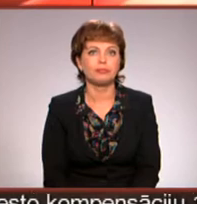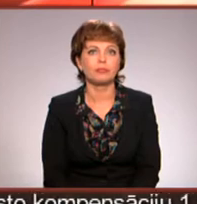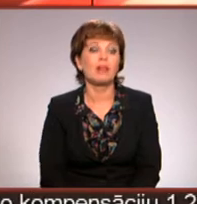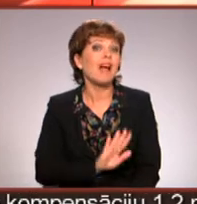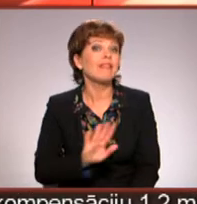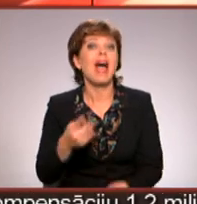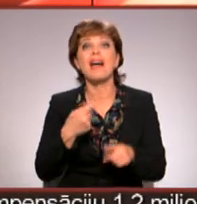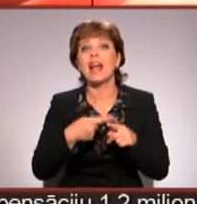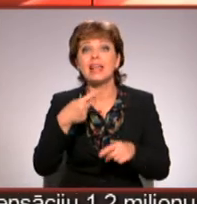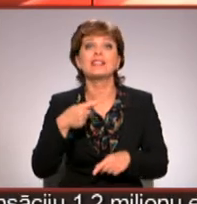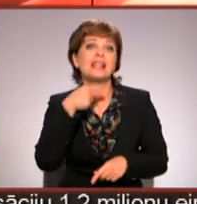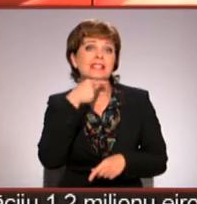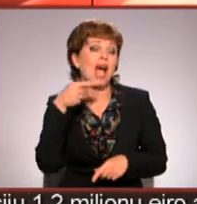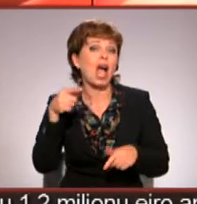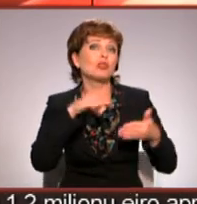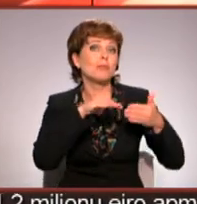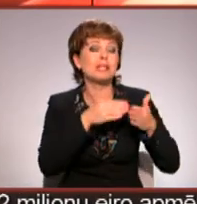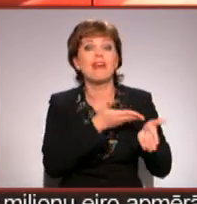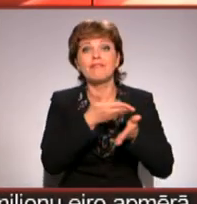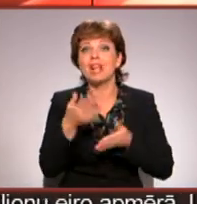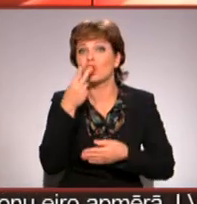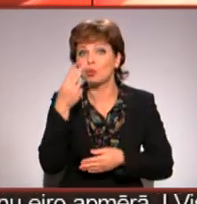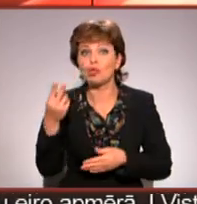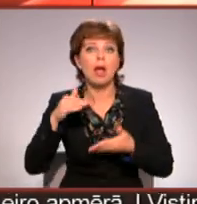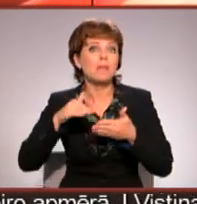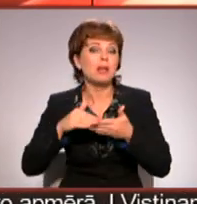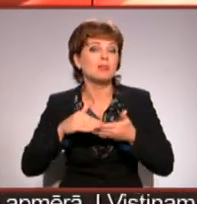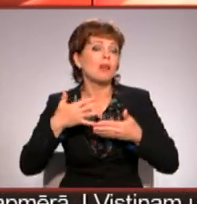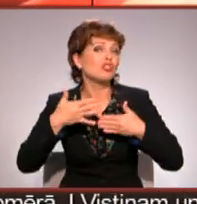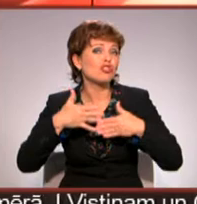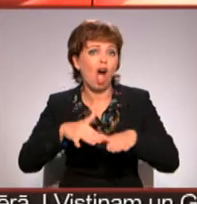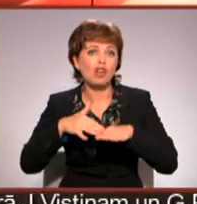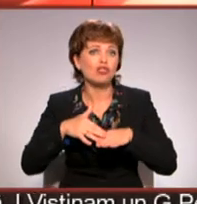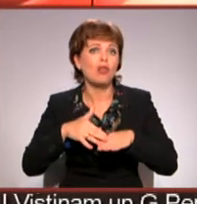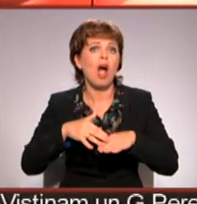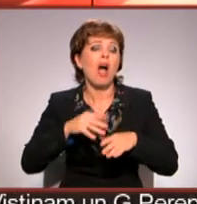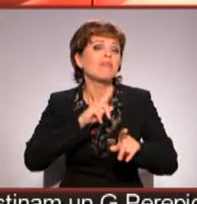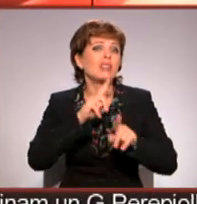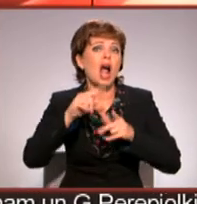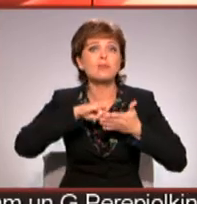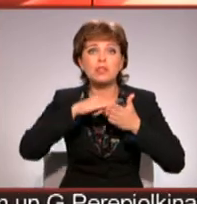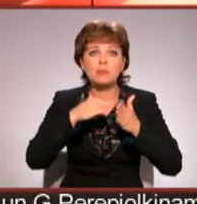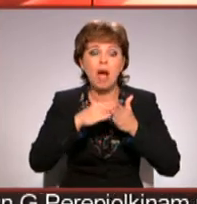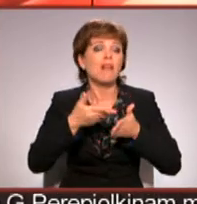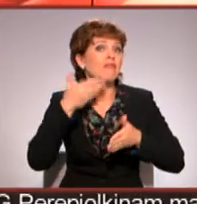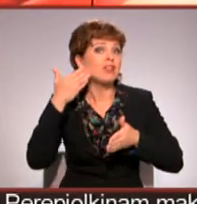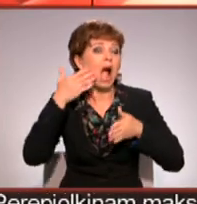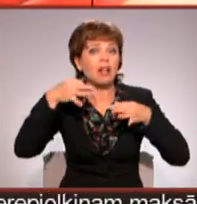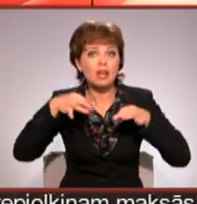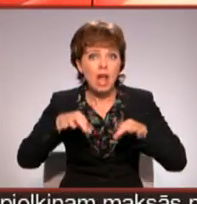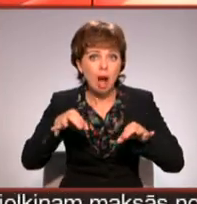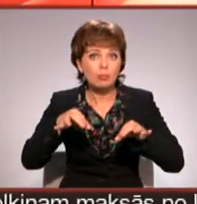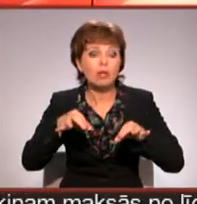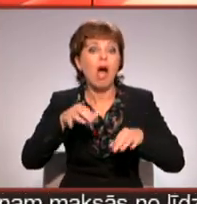Nereiz vien Cēsu pilsētas viesu norādījuši uz pilsētas sarežģīto transportu skēma, esot viegli iebraukt, bet grūti izbraukt un atrast